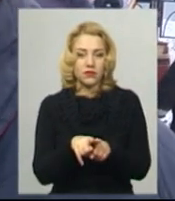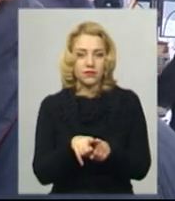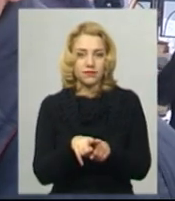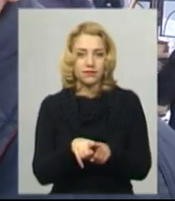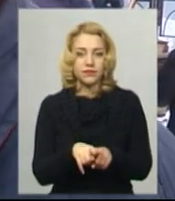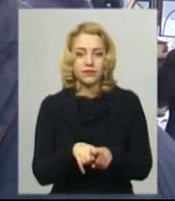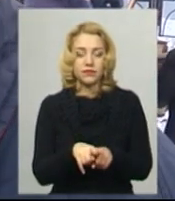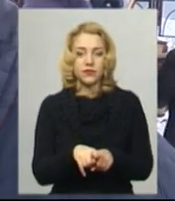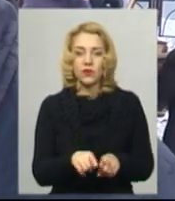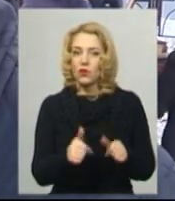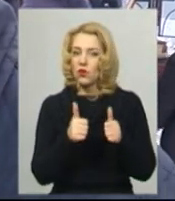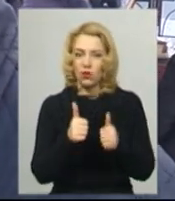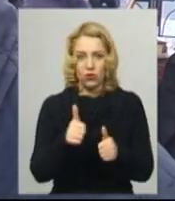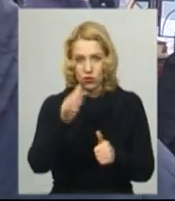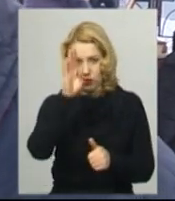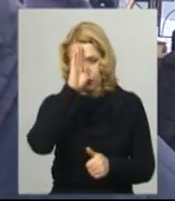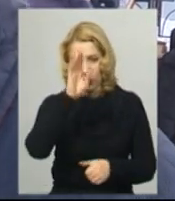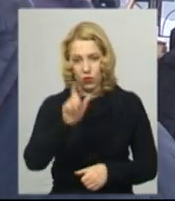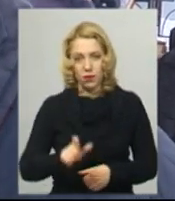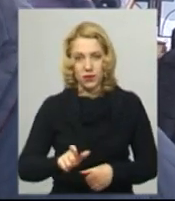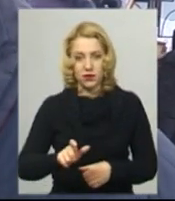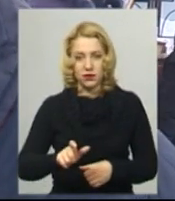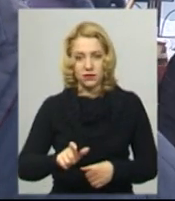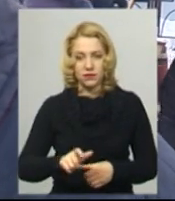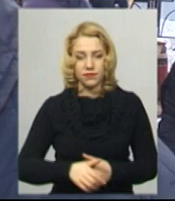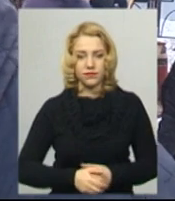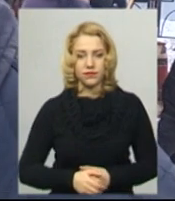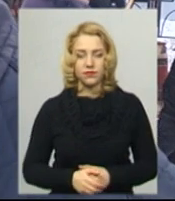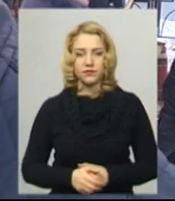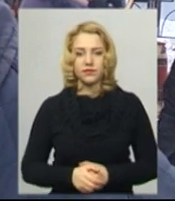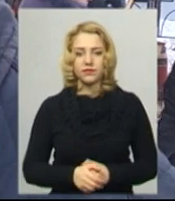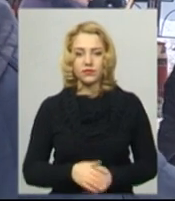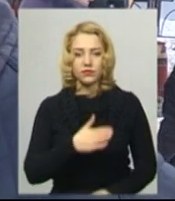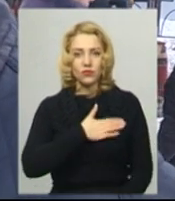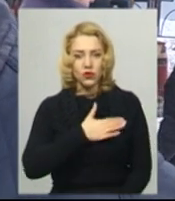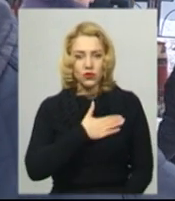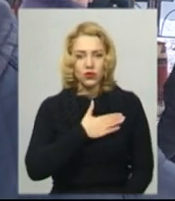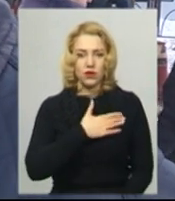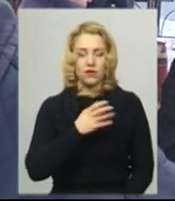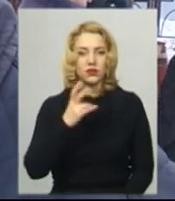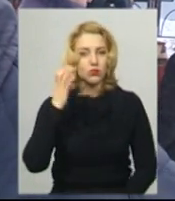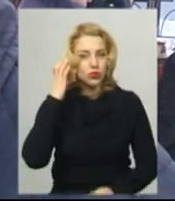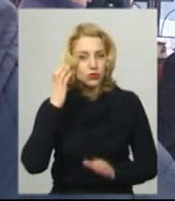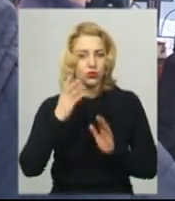Так, хороший хлопець, відзивний такий. Каже, послухай,